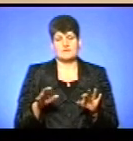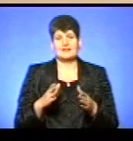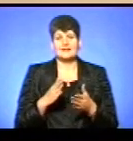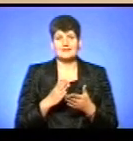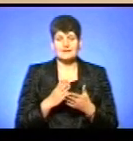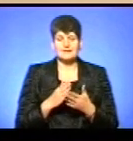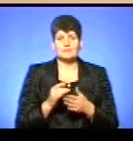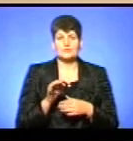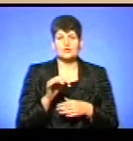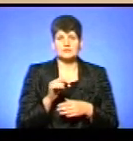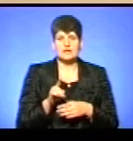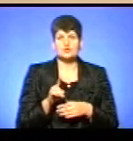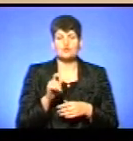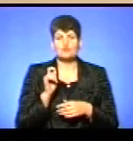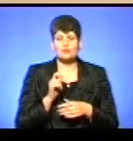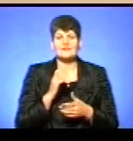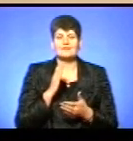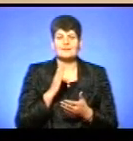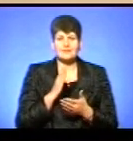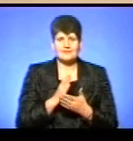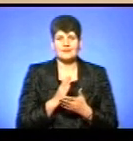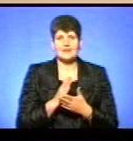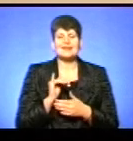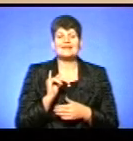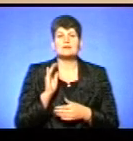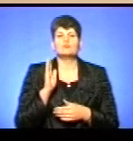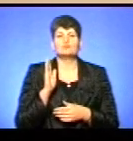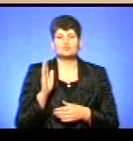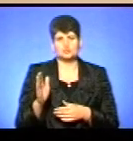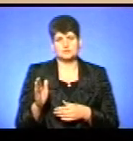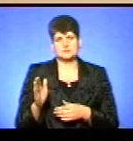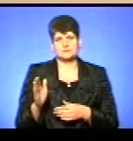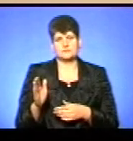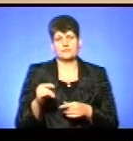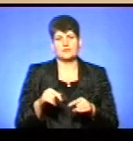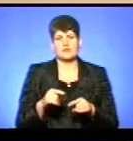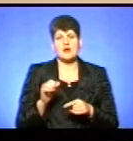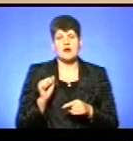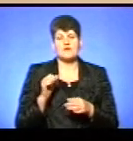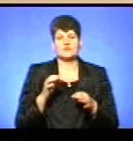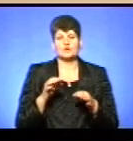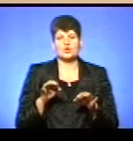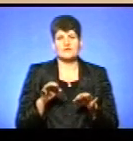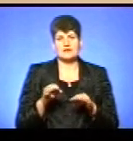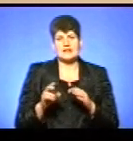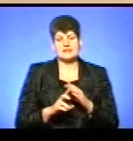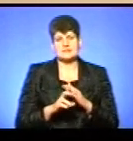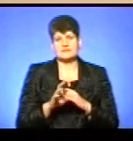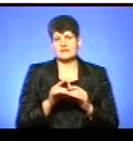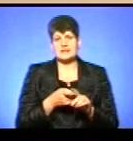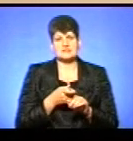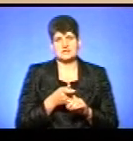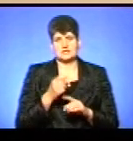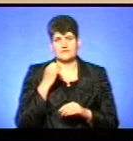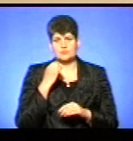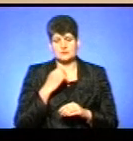що в Україні є і буде автокефальна церква. Незалежна від Москви.